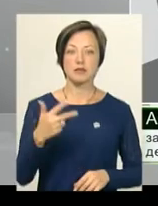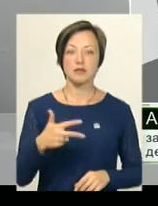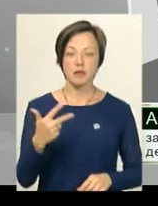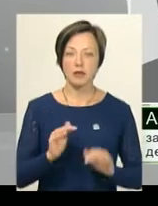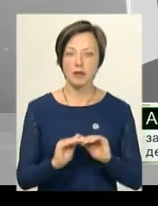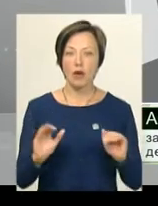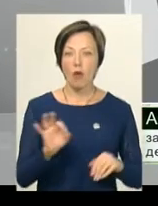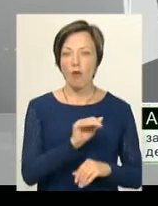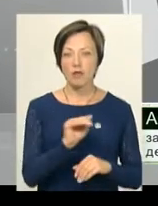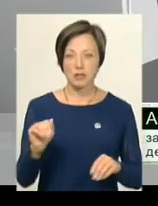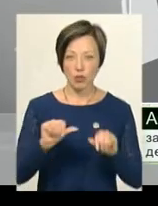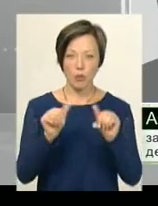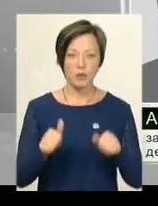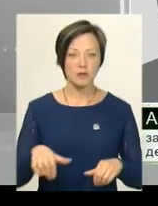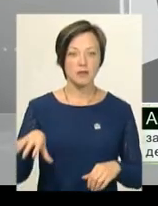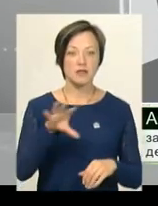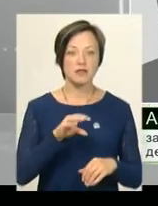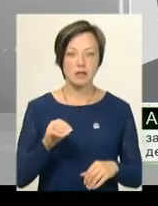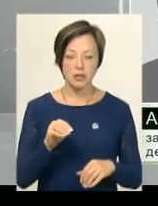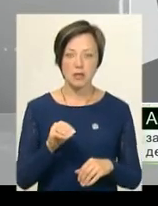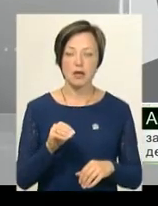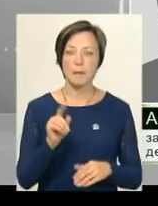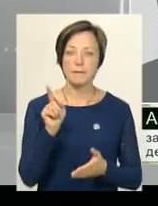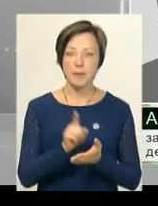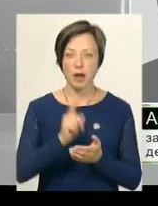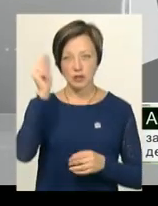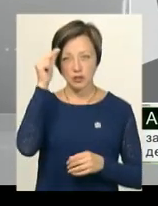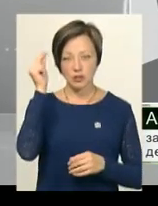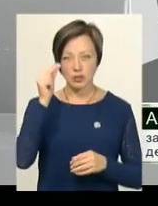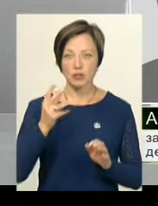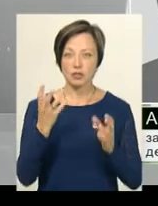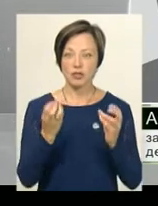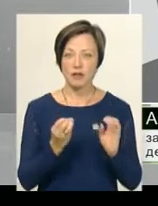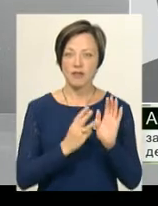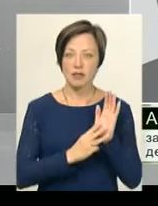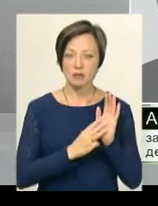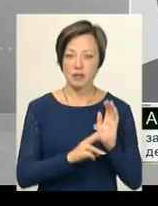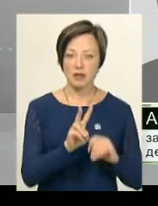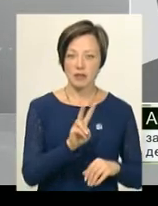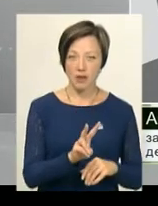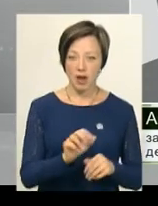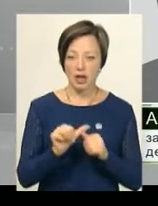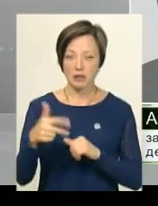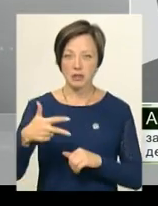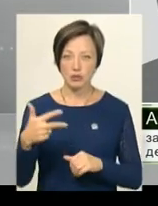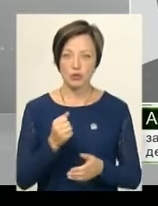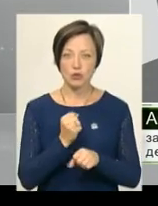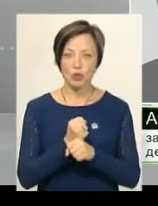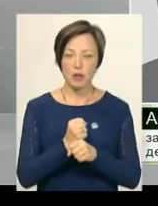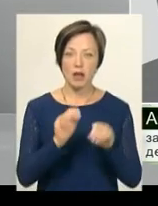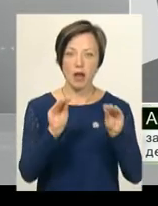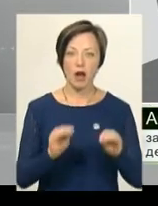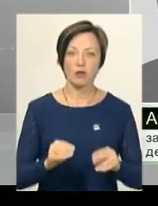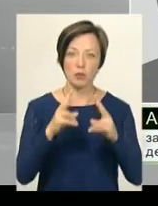офіційно оформлених, всі, має навчатися ще 82, крім цих 30, зроблені акти обстеження.